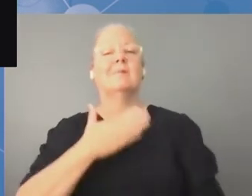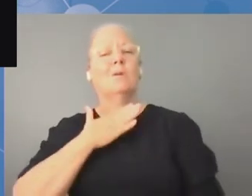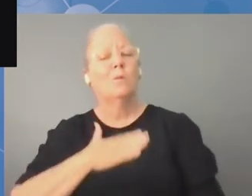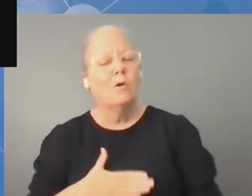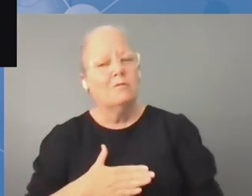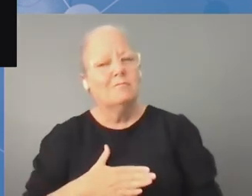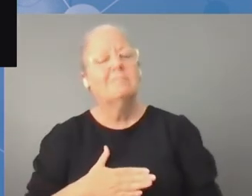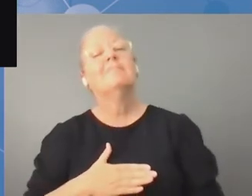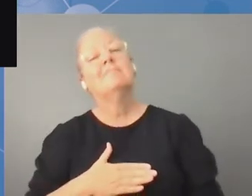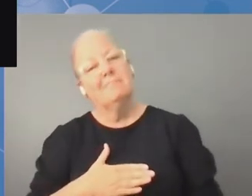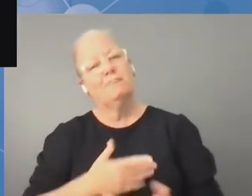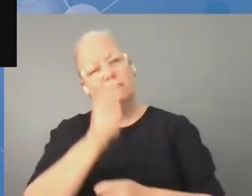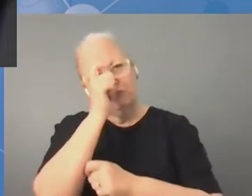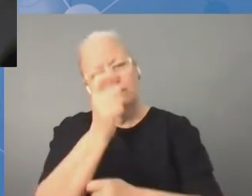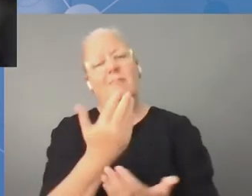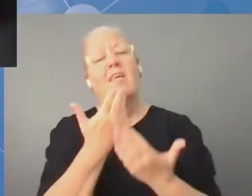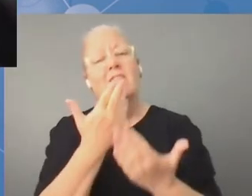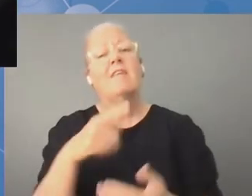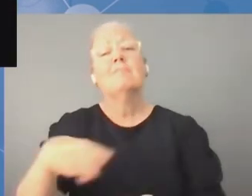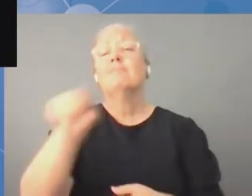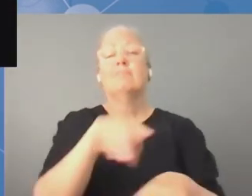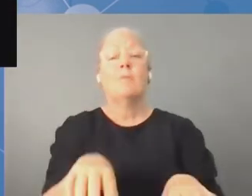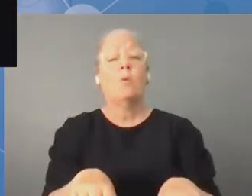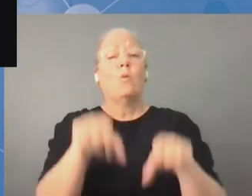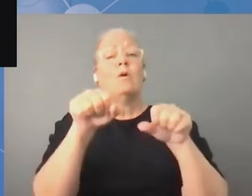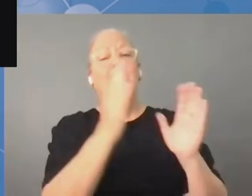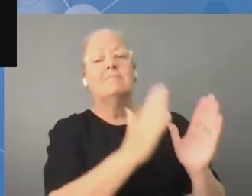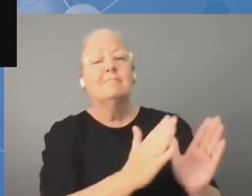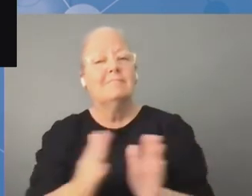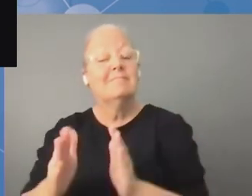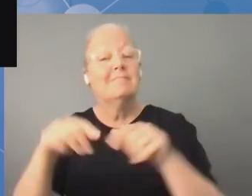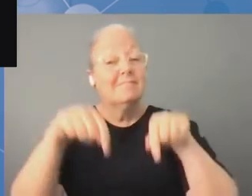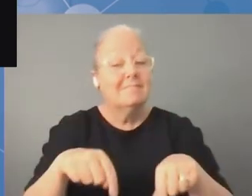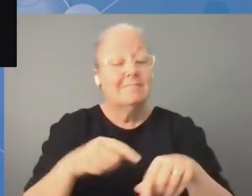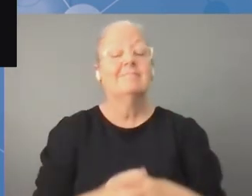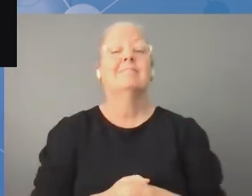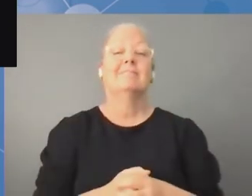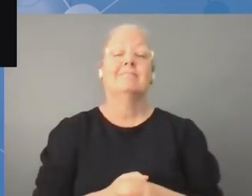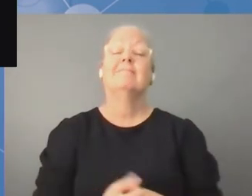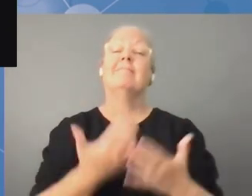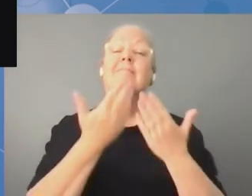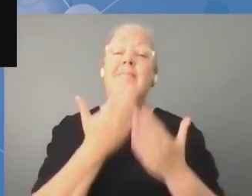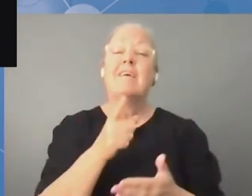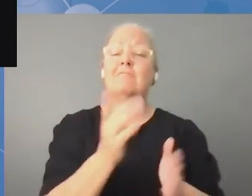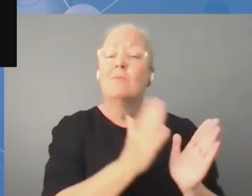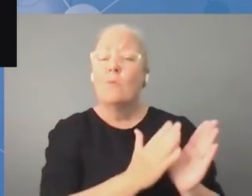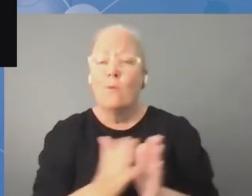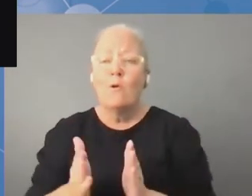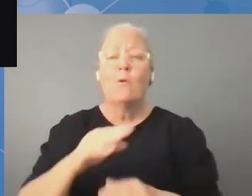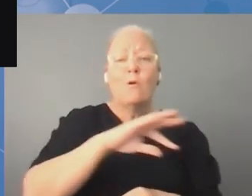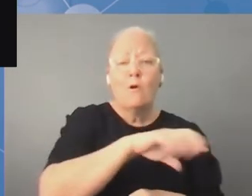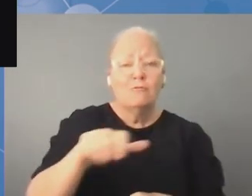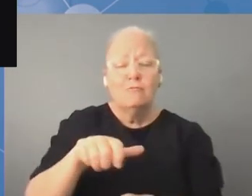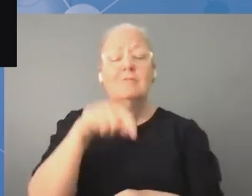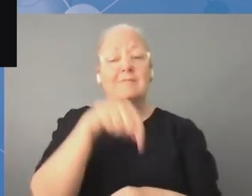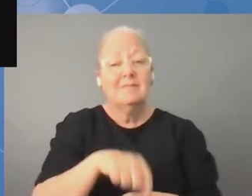i oczywiście z organizatorów za ten IGF, które dzięki wspaniałym decyzjom pozwoliło